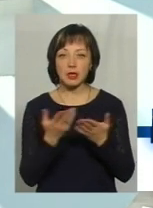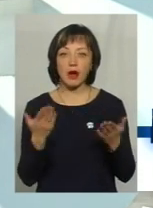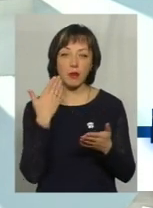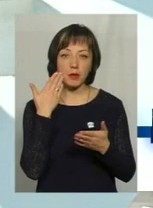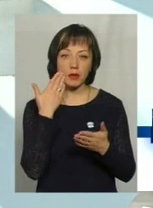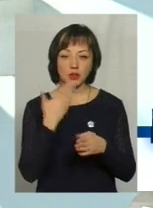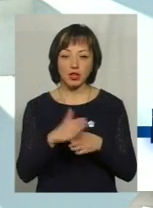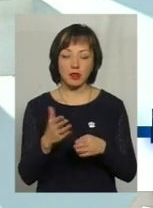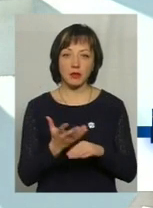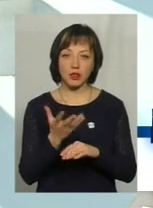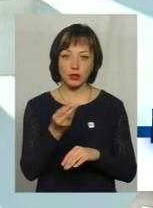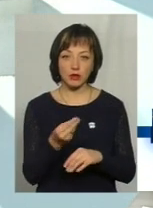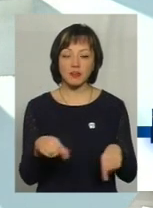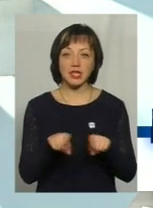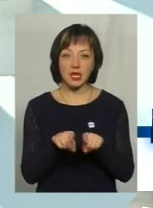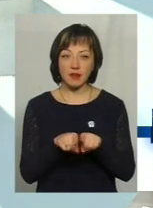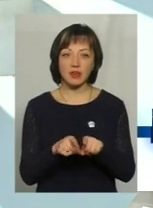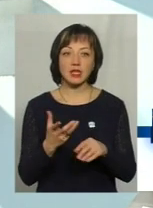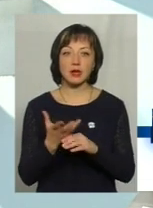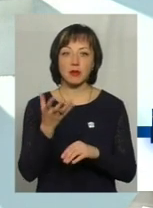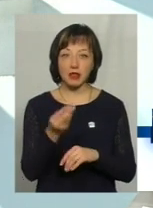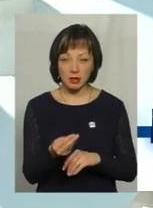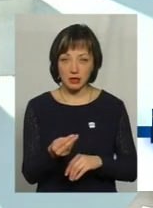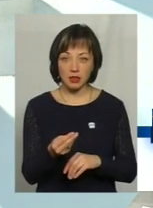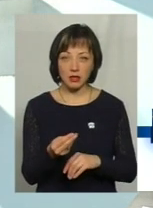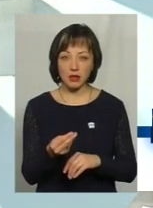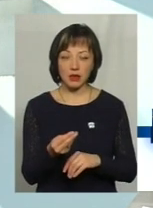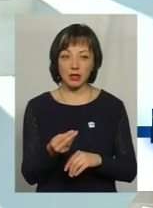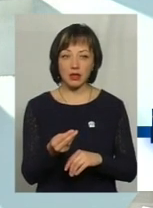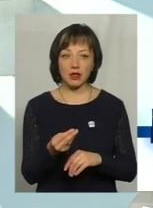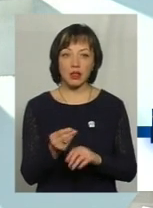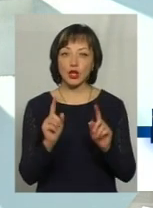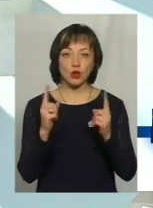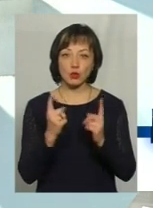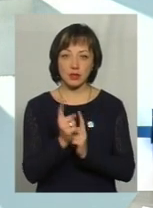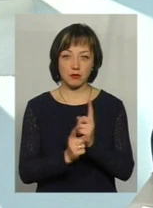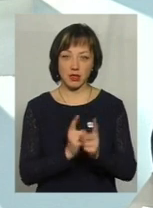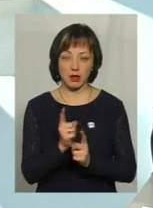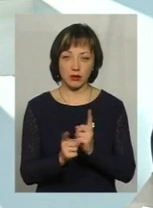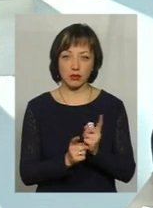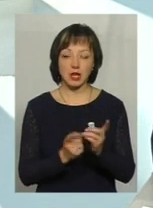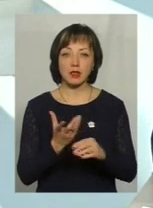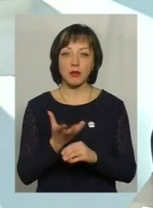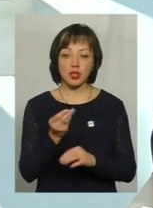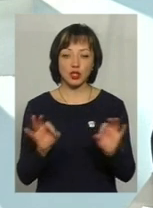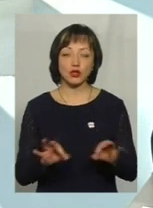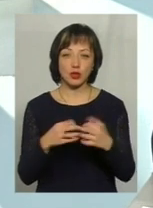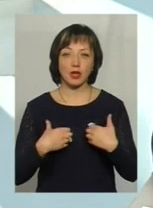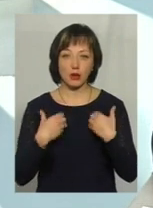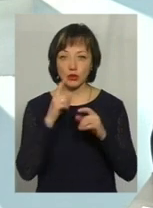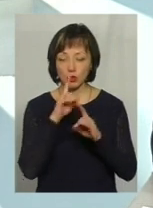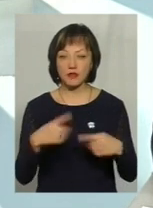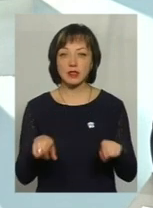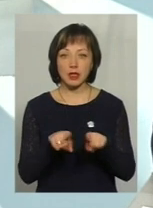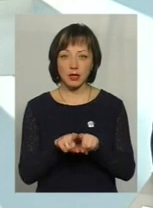приблизна частка платежу. Все рівно, якщо він її заплатить, в нього не дуже суттєво змінилося. Заплатити, нічого страшного не буде.